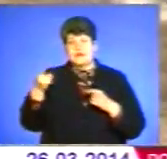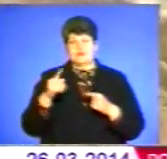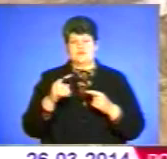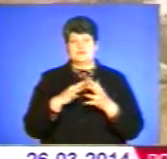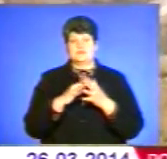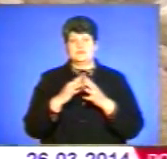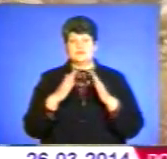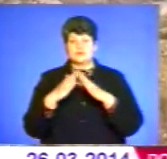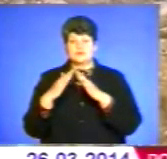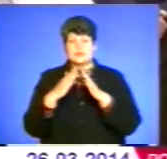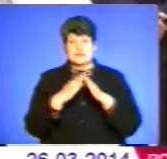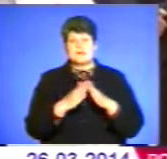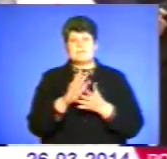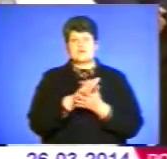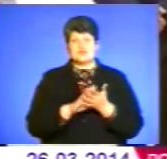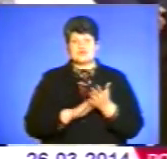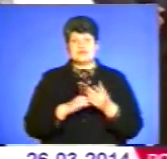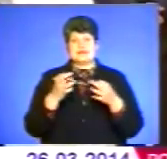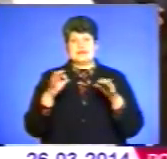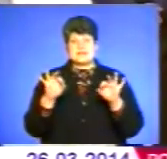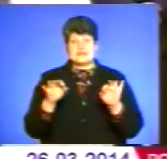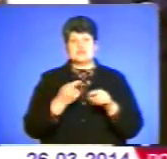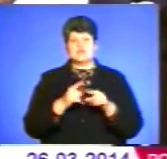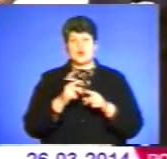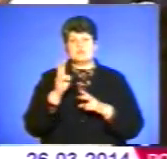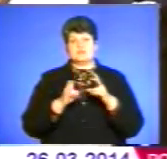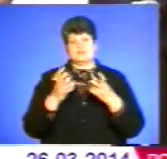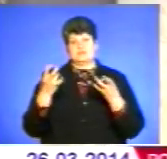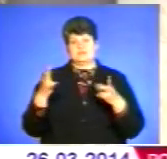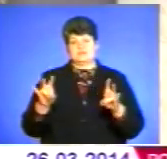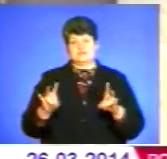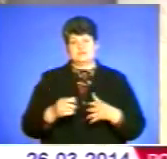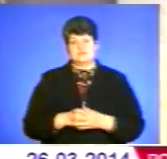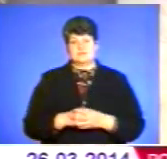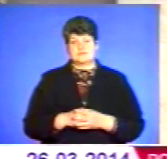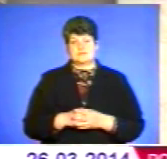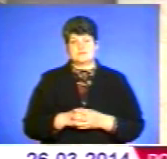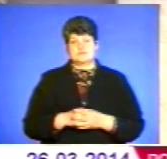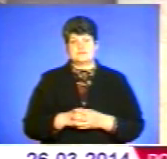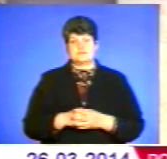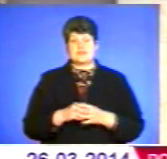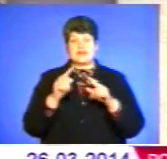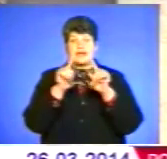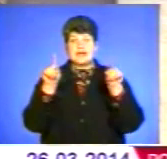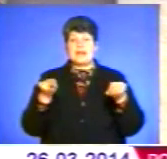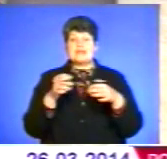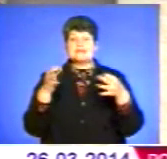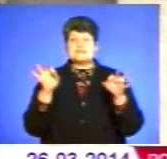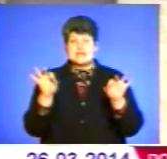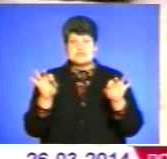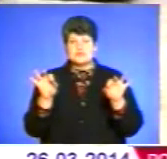Наразі продовжувати ліцензію на користування ресурсами для цього підприємства не потрібно. Ліцензію в грудні місяці